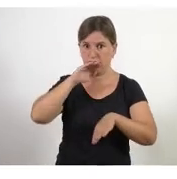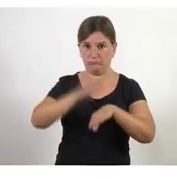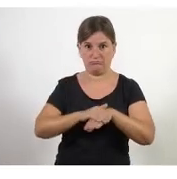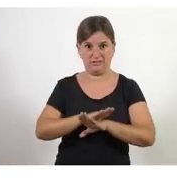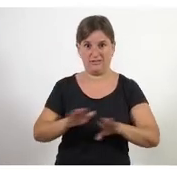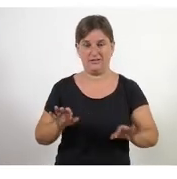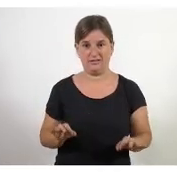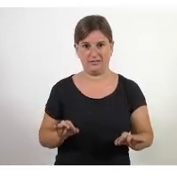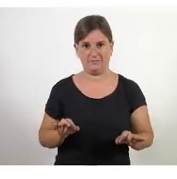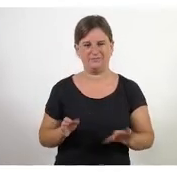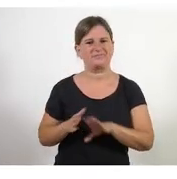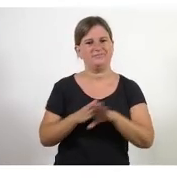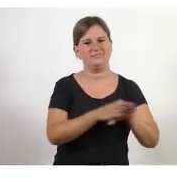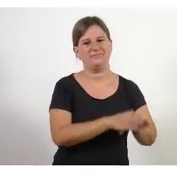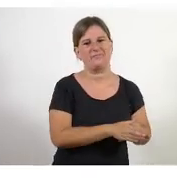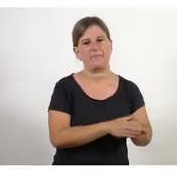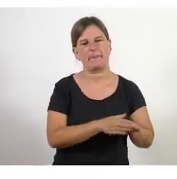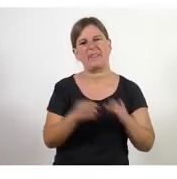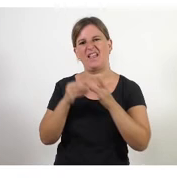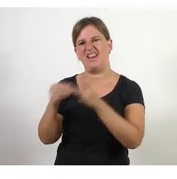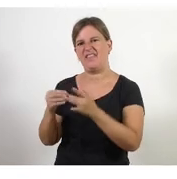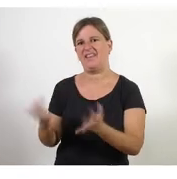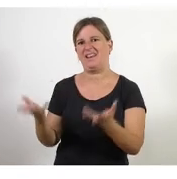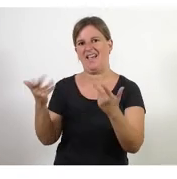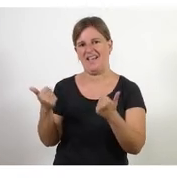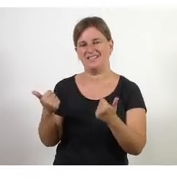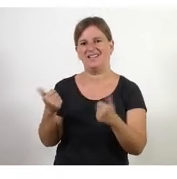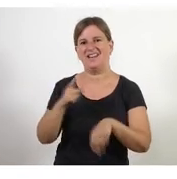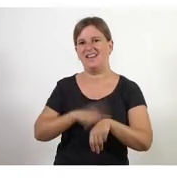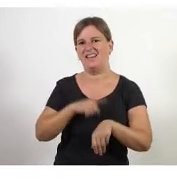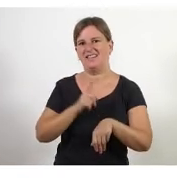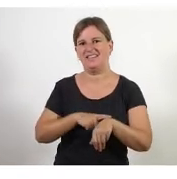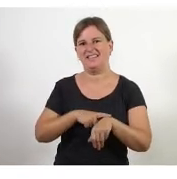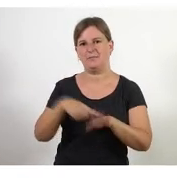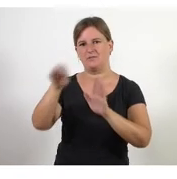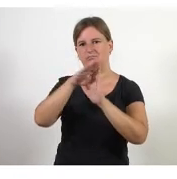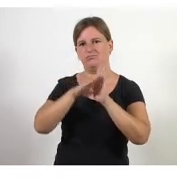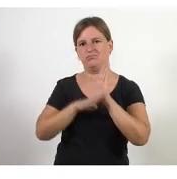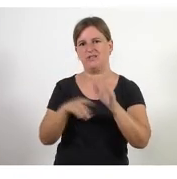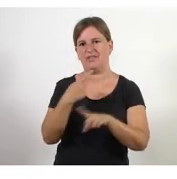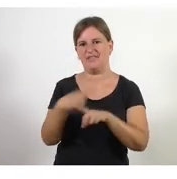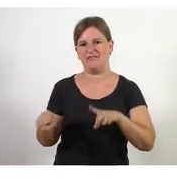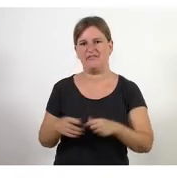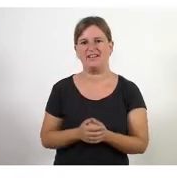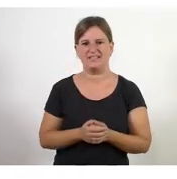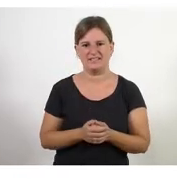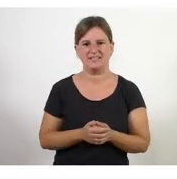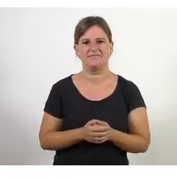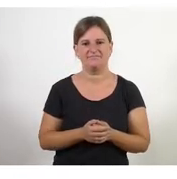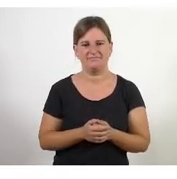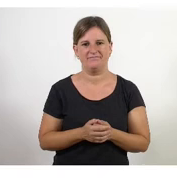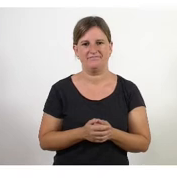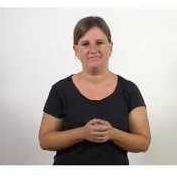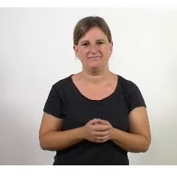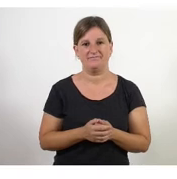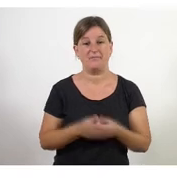i el lideratge ja per tant la distribució del temps és molt diferent un líder ají un servant líder